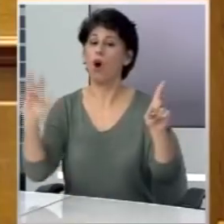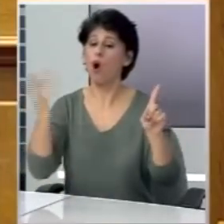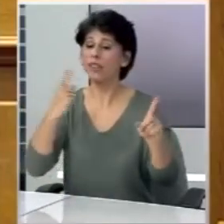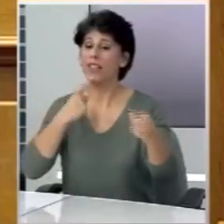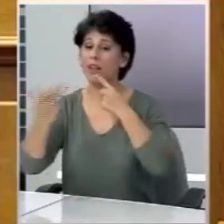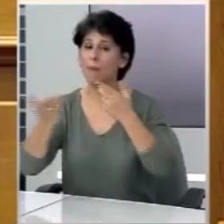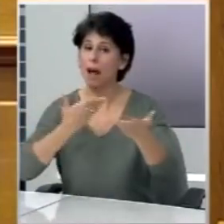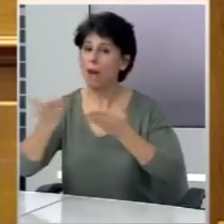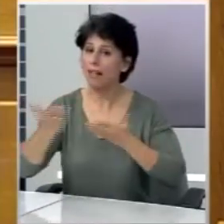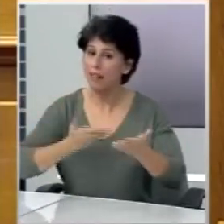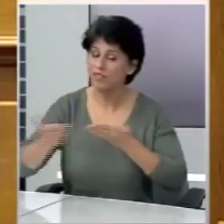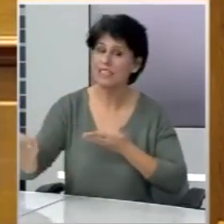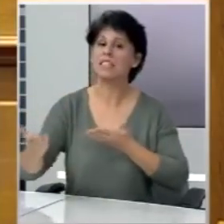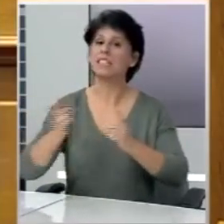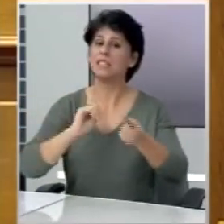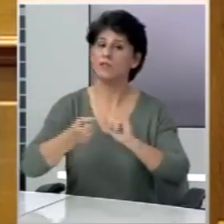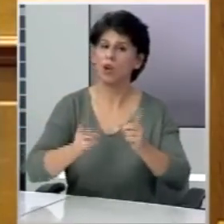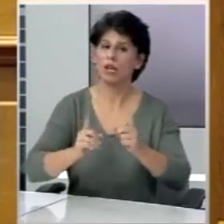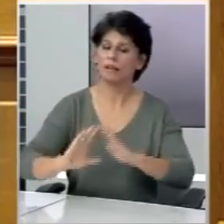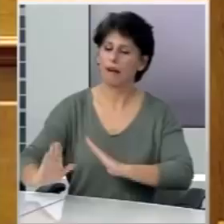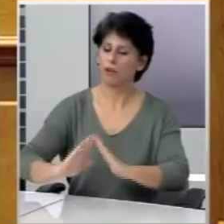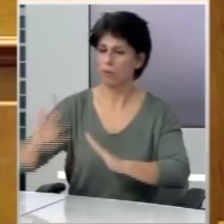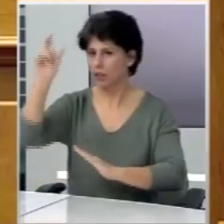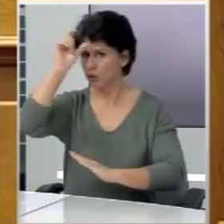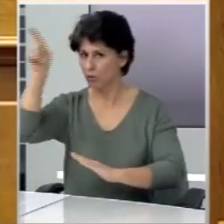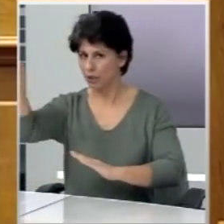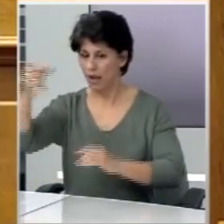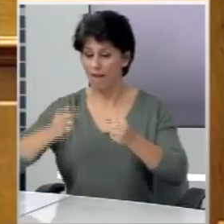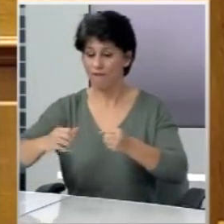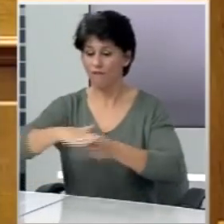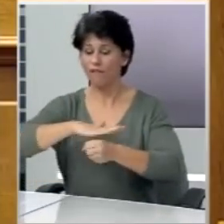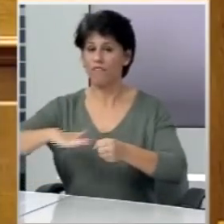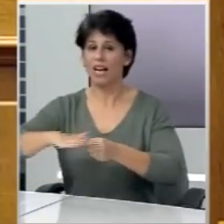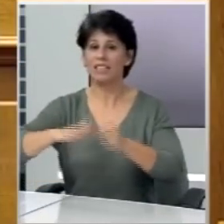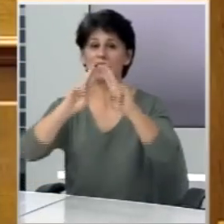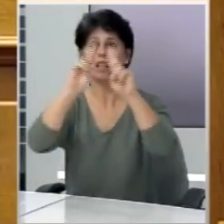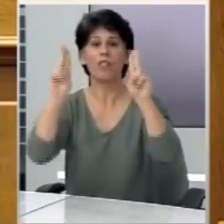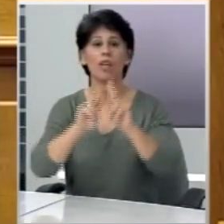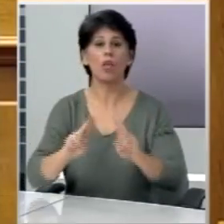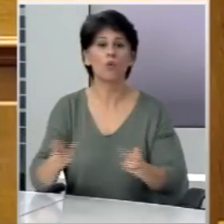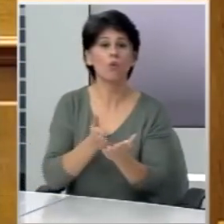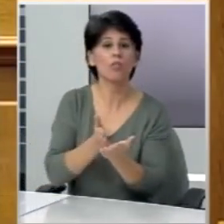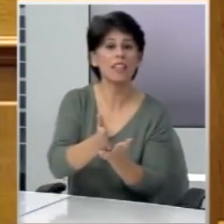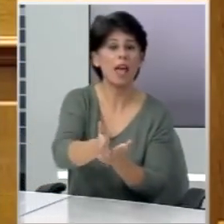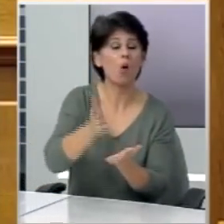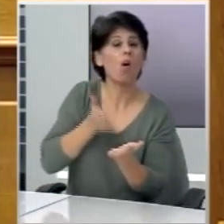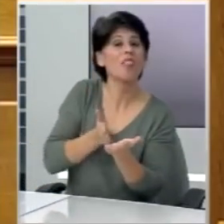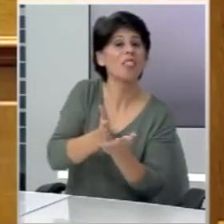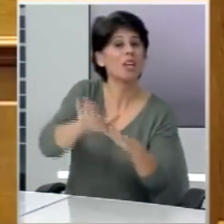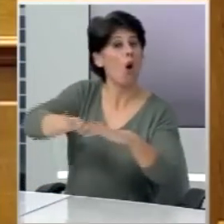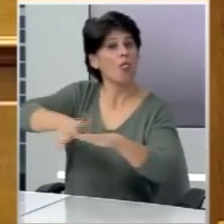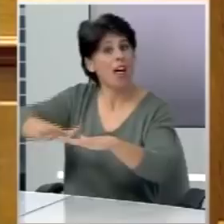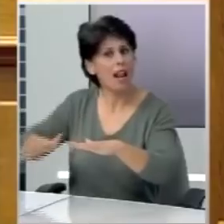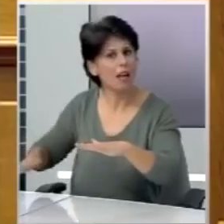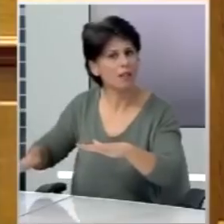συμφωνία και διευθέτηση με την Τουρκία πρέπει να γίνει στη βάση του διεθνούς δικαίου, του δικαίου της θάλασσας, των